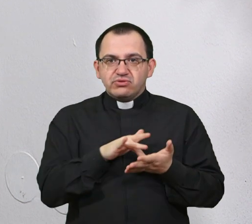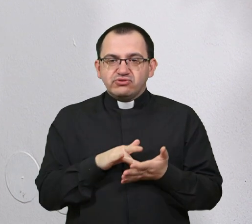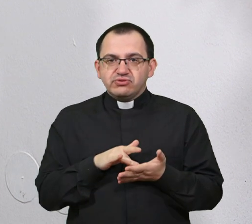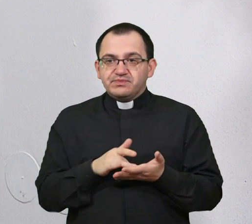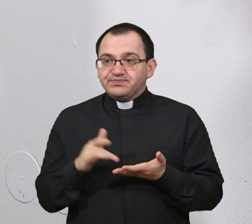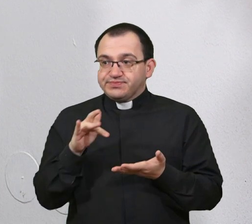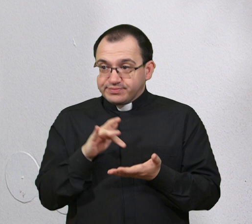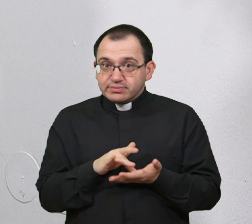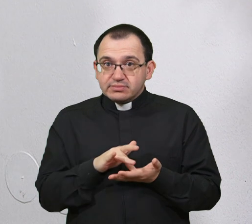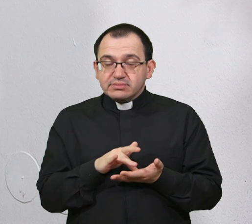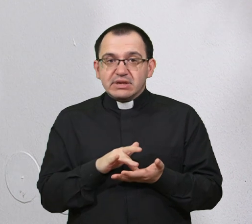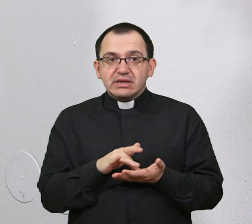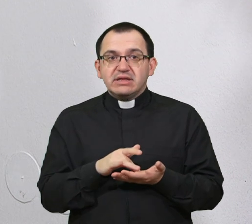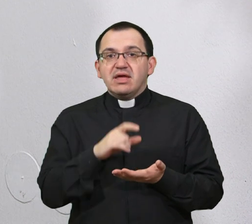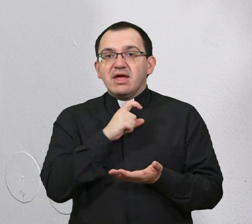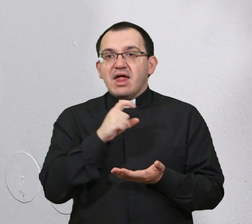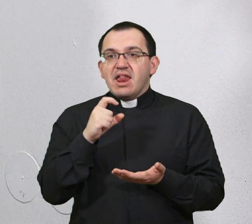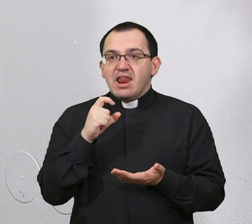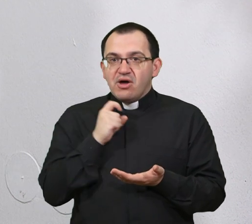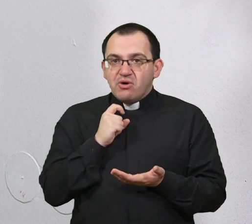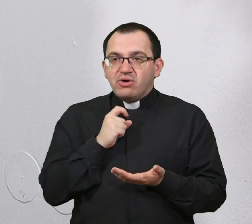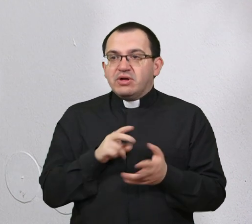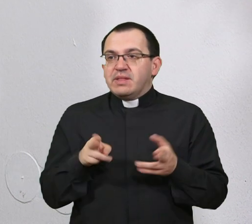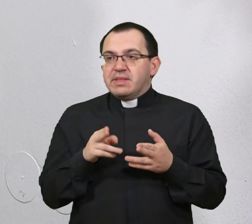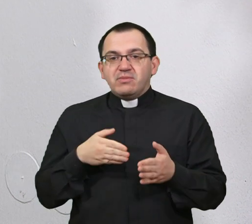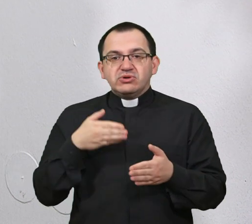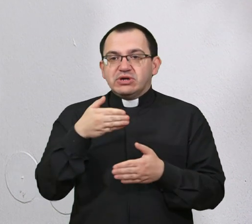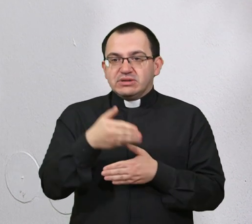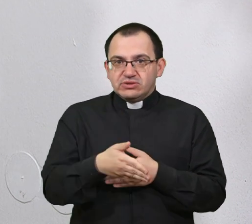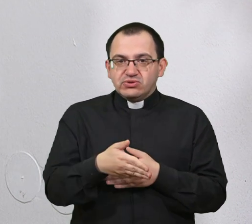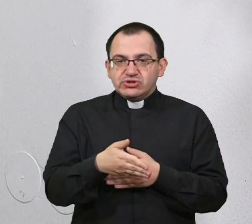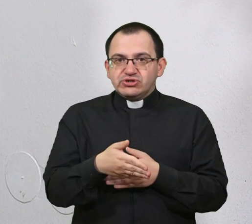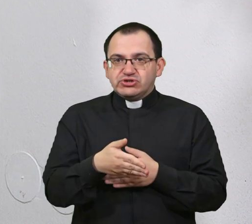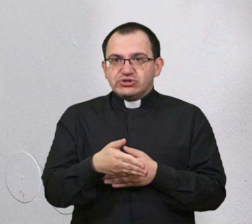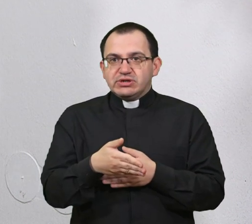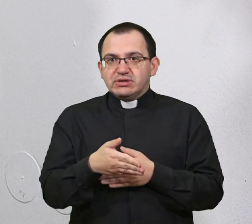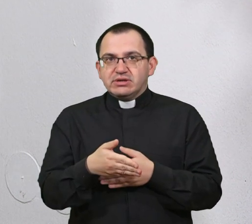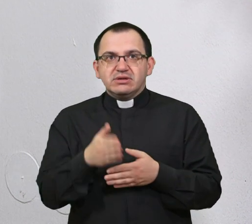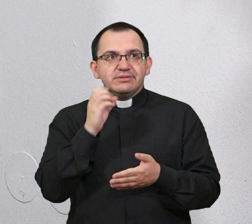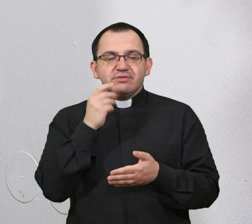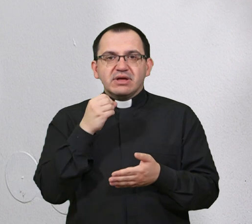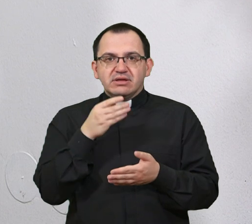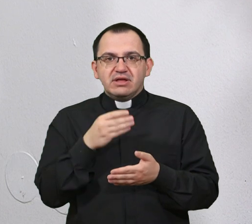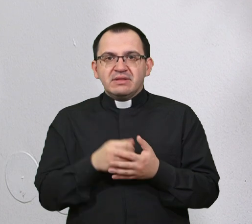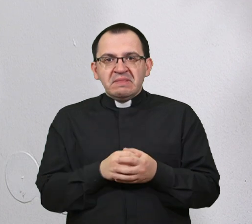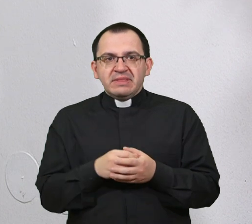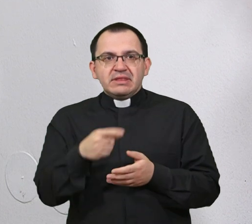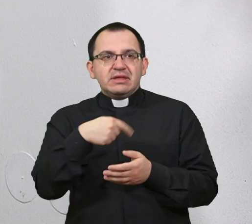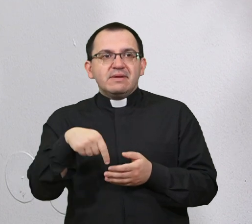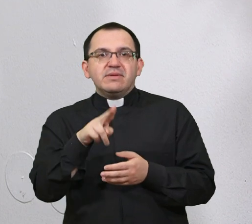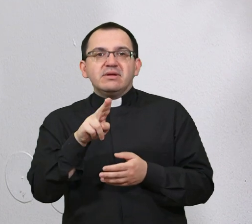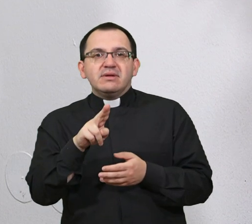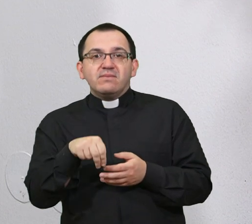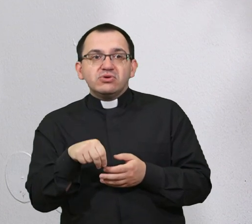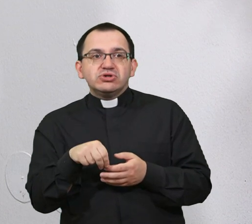tamo gdje veličastni Leonardo ne može doći svakodnevno, možemo mi,